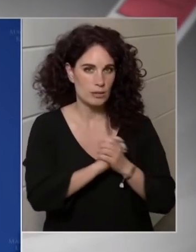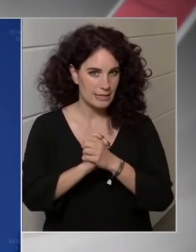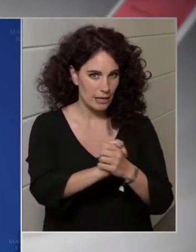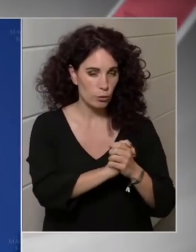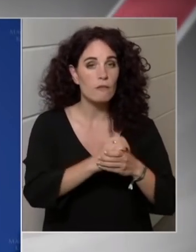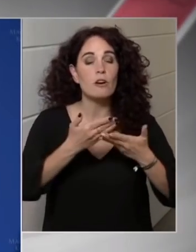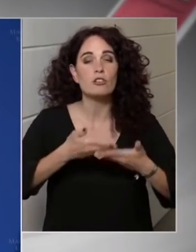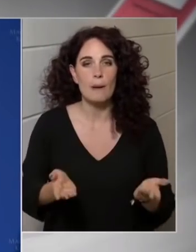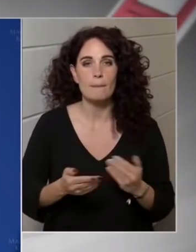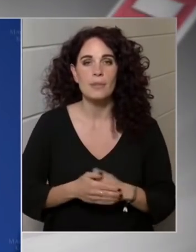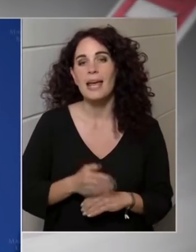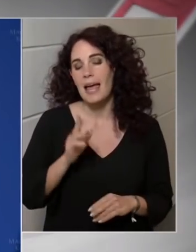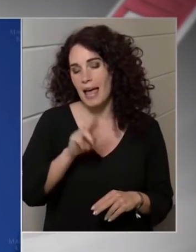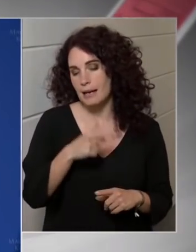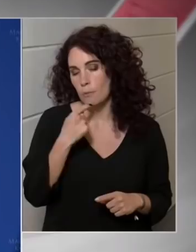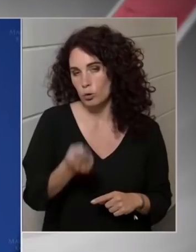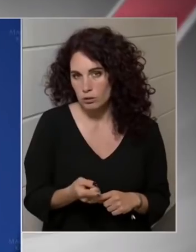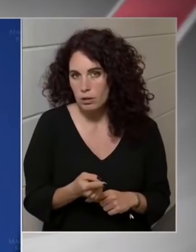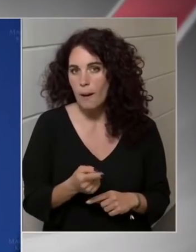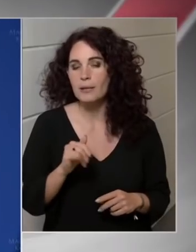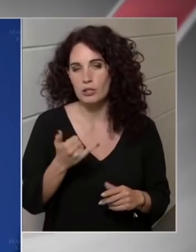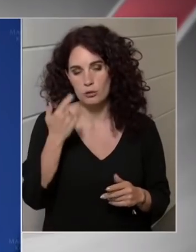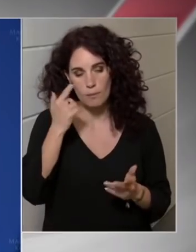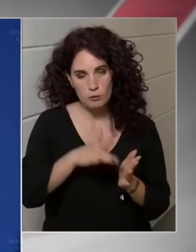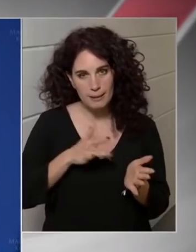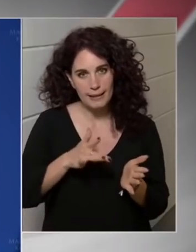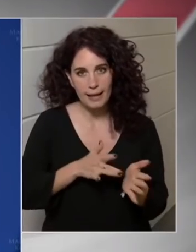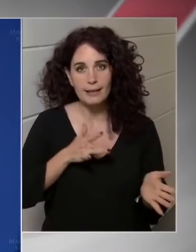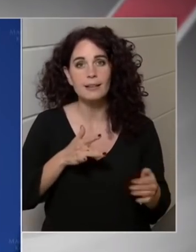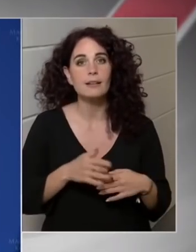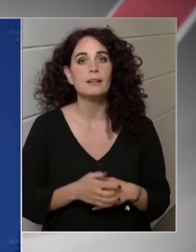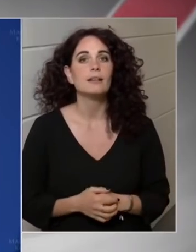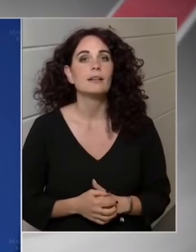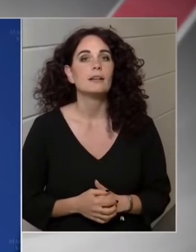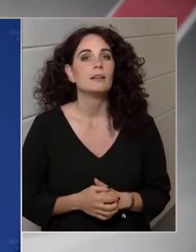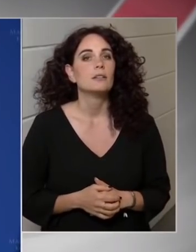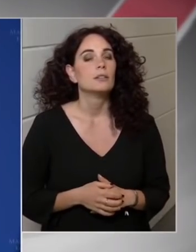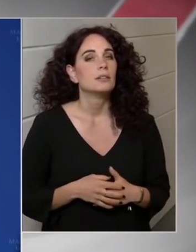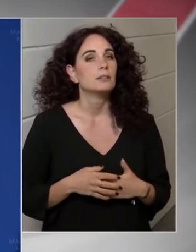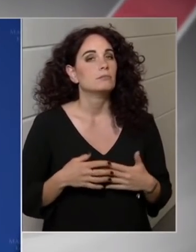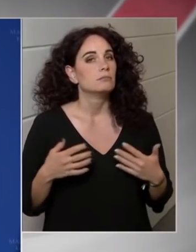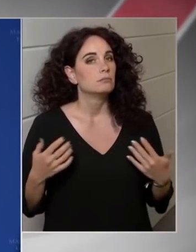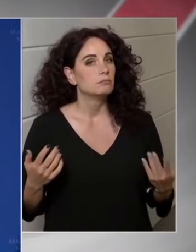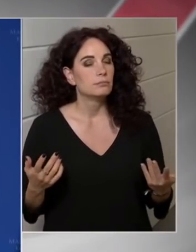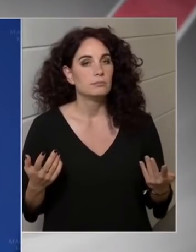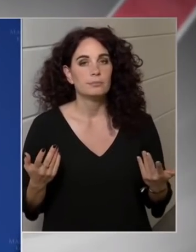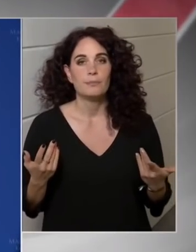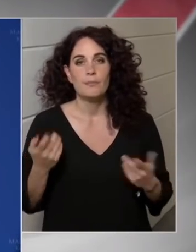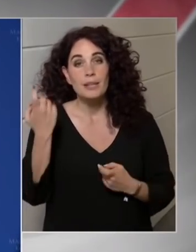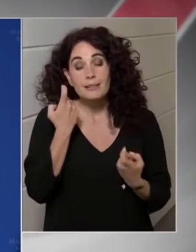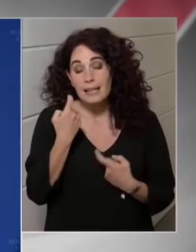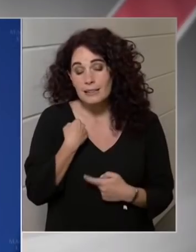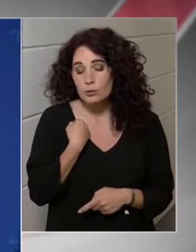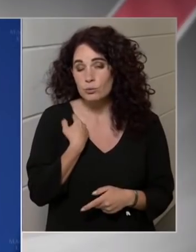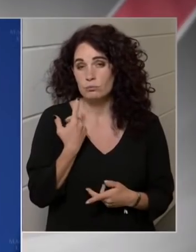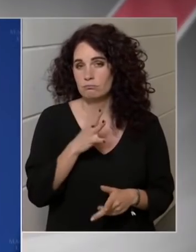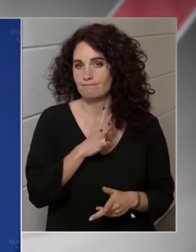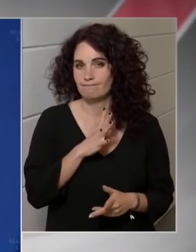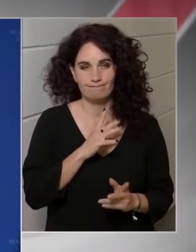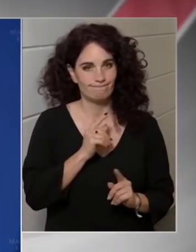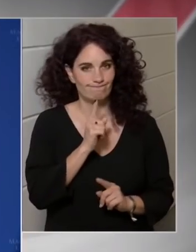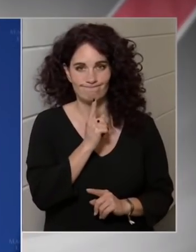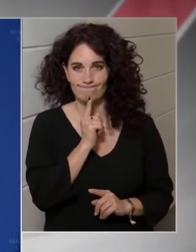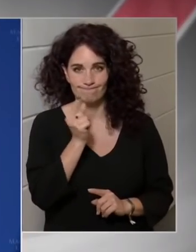pedig sem. És erre mondtam azt, és ezt tudom csak megismételni, hogy szerintünk ez a veszély rendkívül